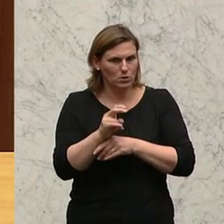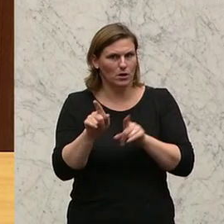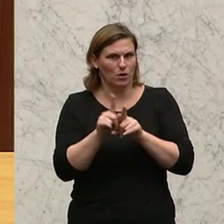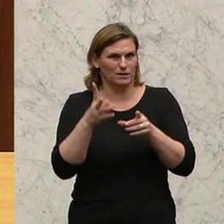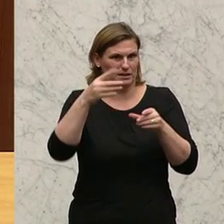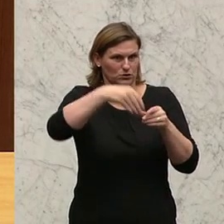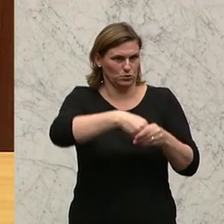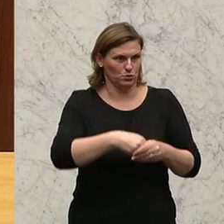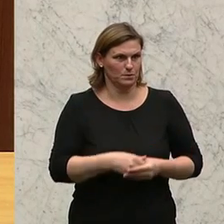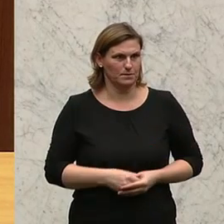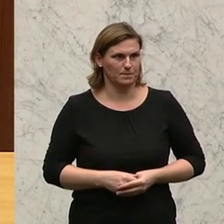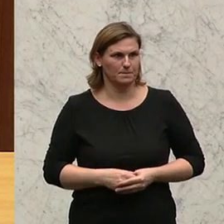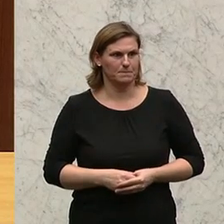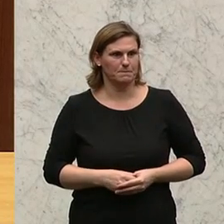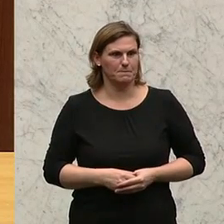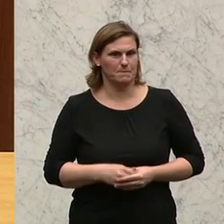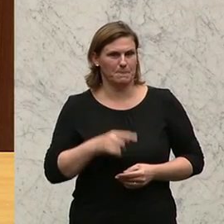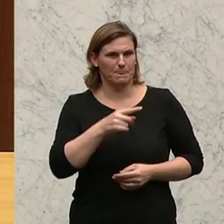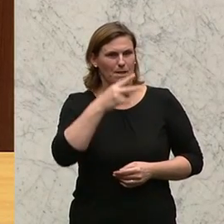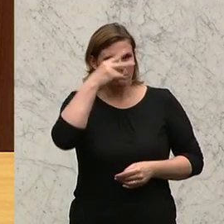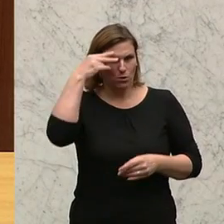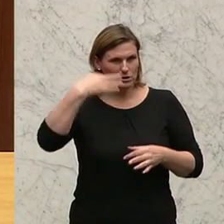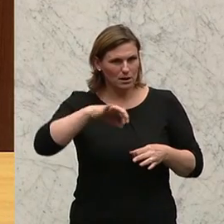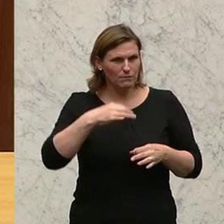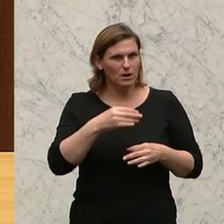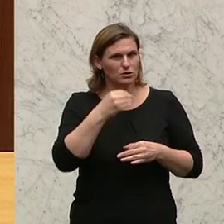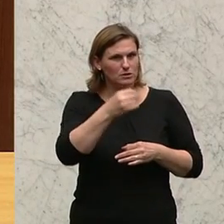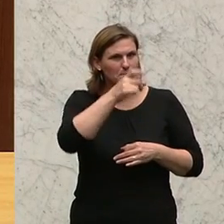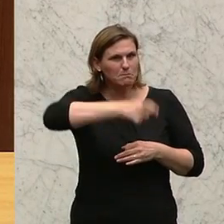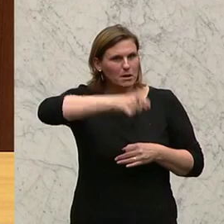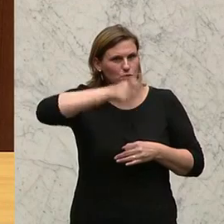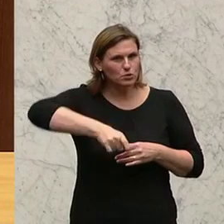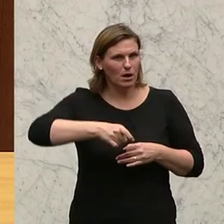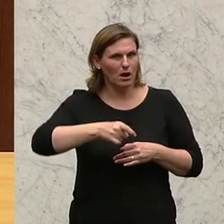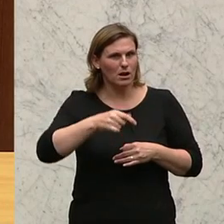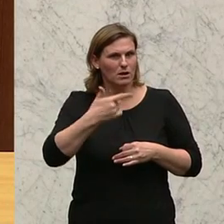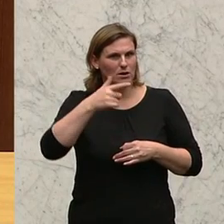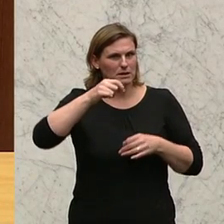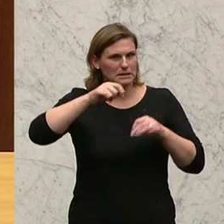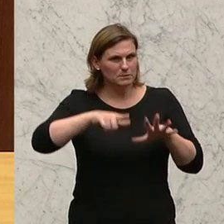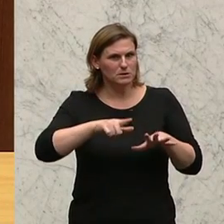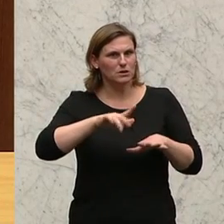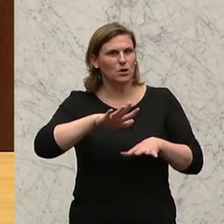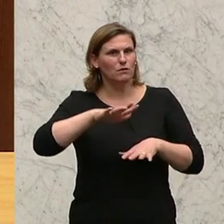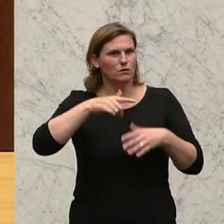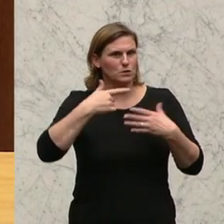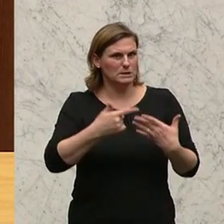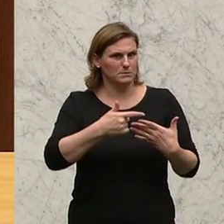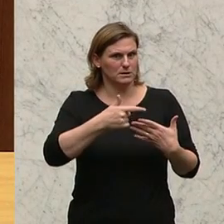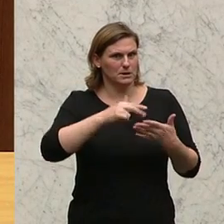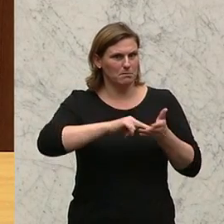eingebaut. Die Volksanwaltschaft verfügt laut Personalplan 2017 über 75 Planstellen